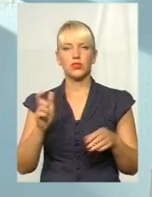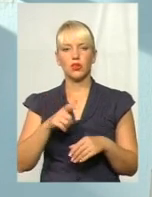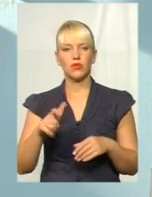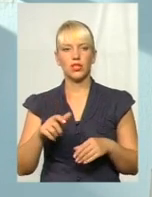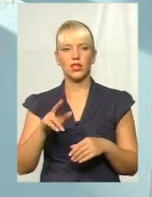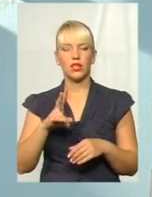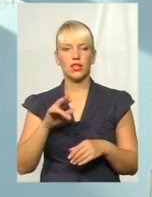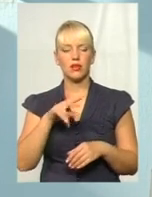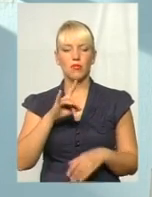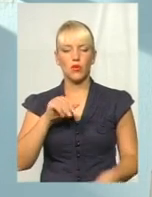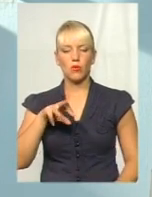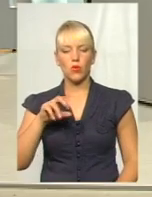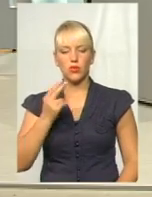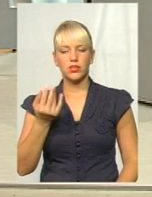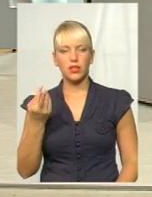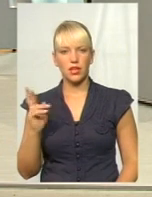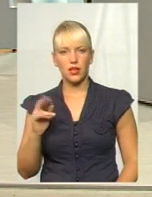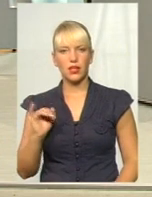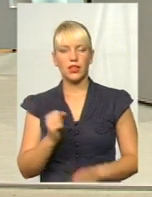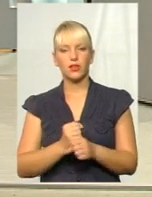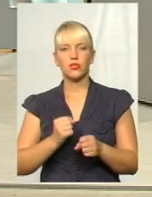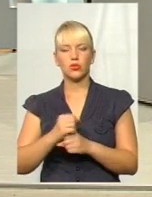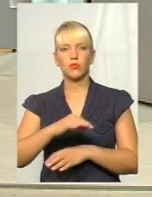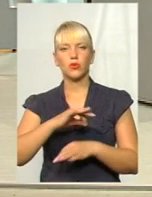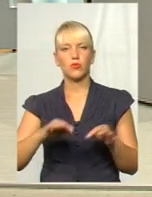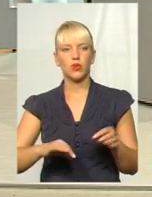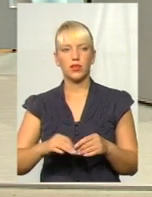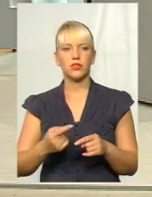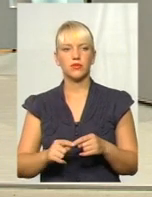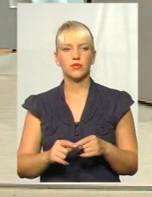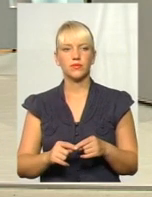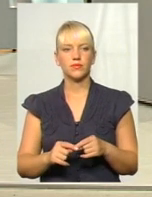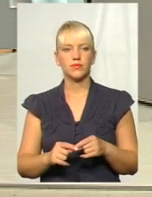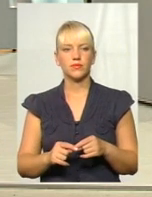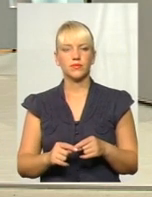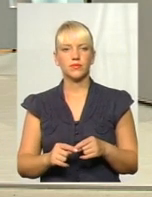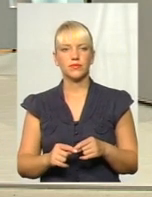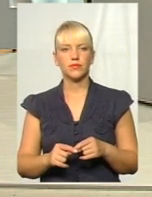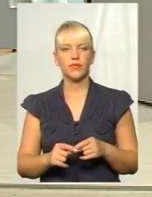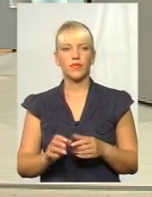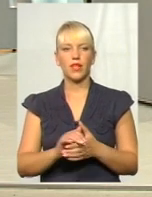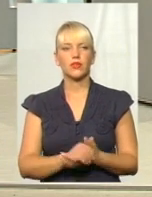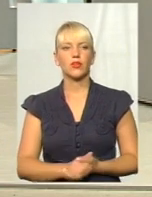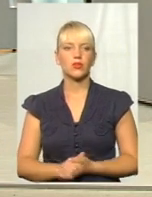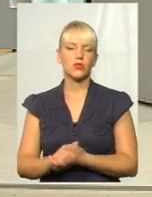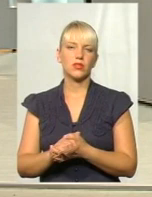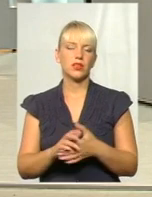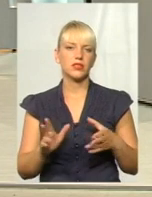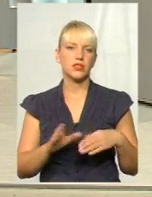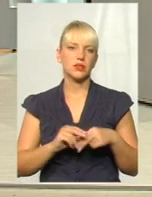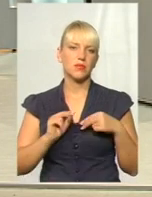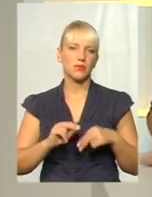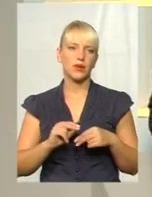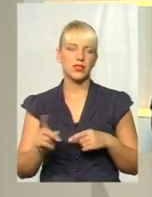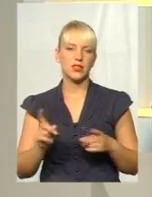промоцією, і над розробкою проєктів, над консолідацією співпраці по залученню